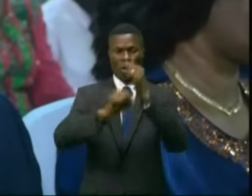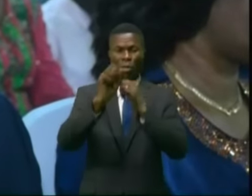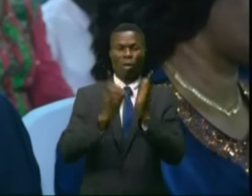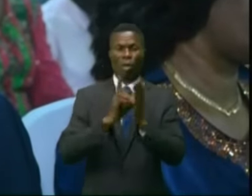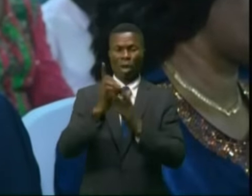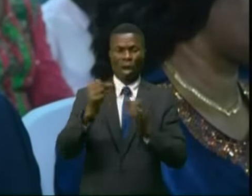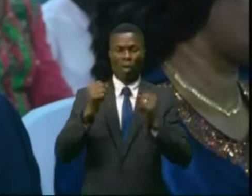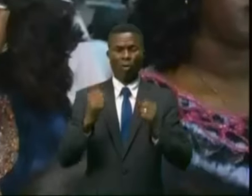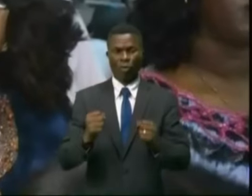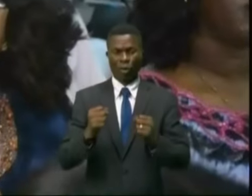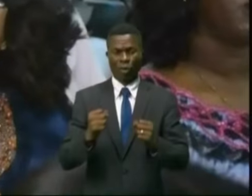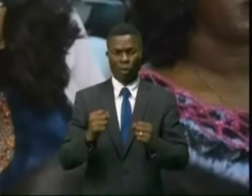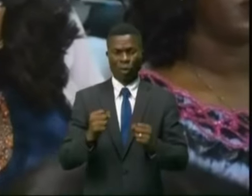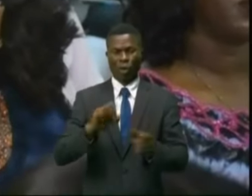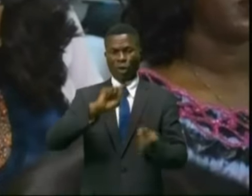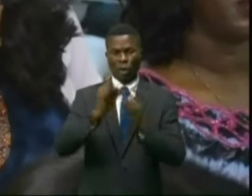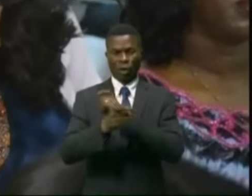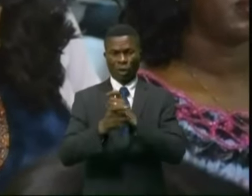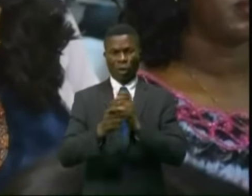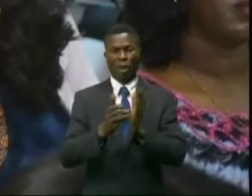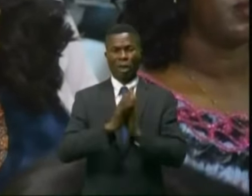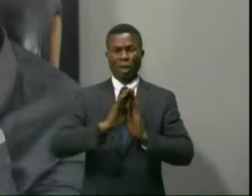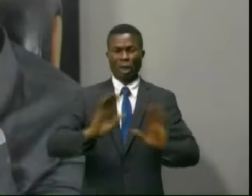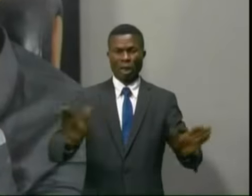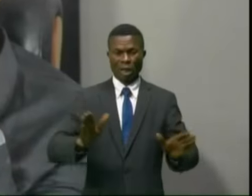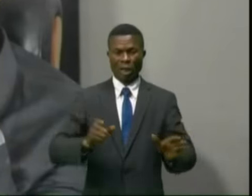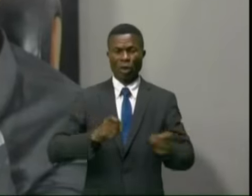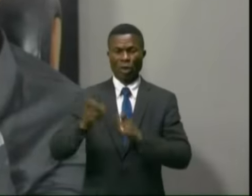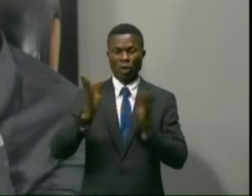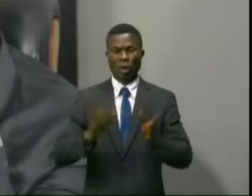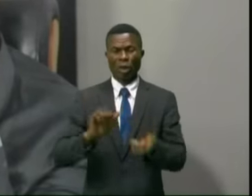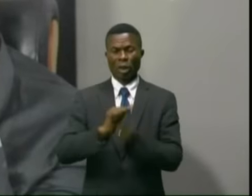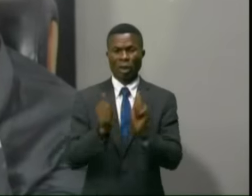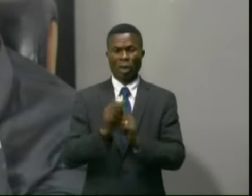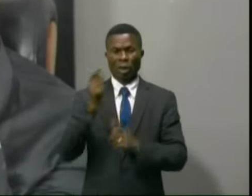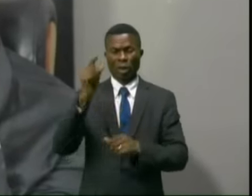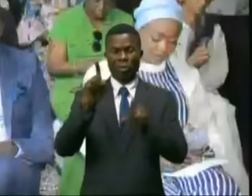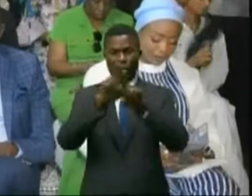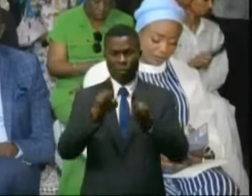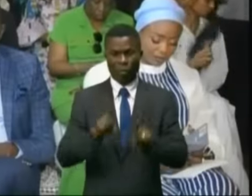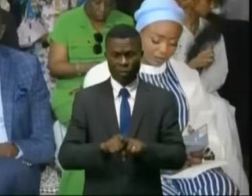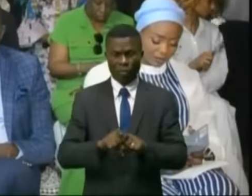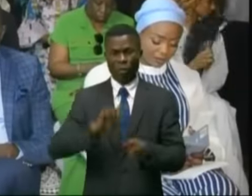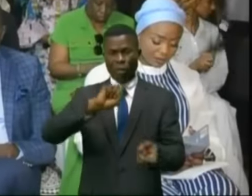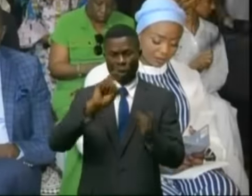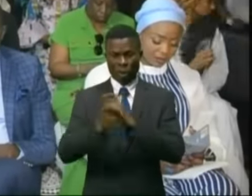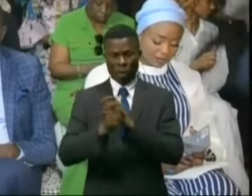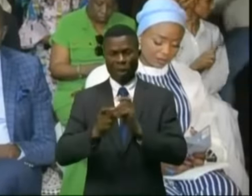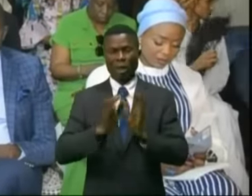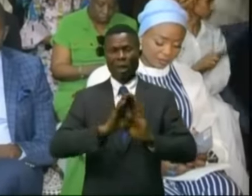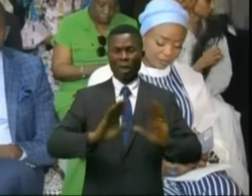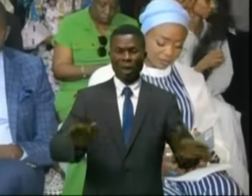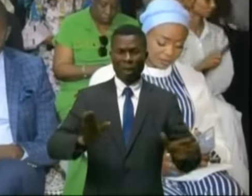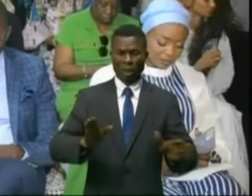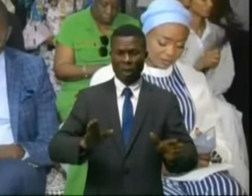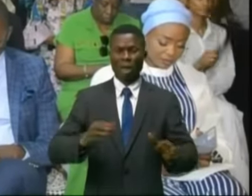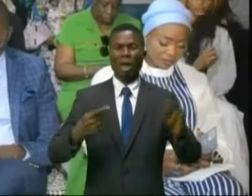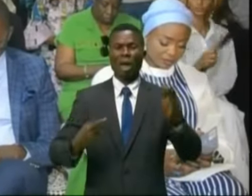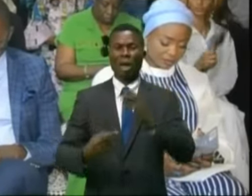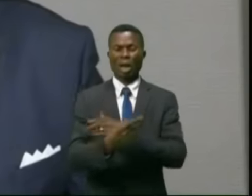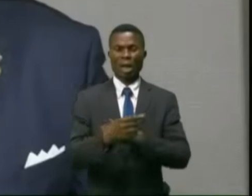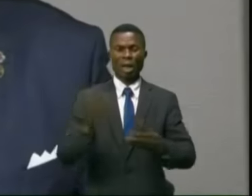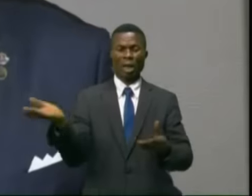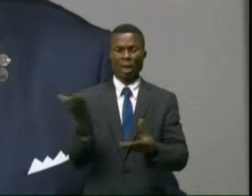développement durable, améliorer la capacité des gouvernances du secteur minier, mais aussi améliorer la capacité des négociations de